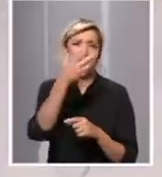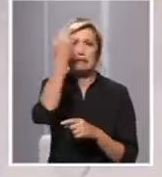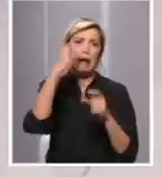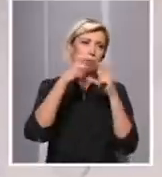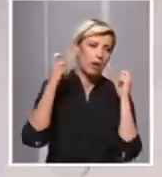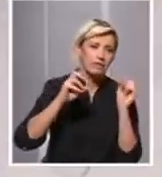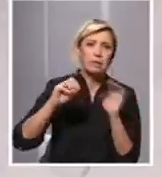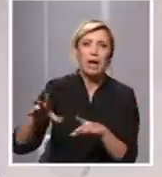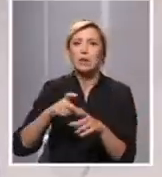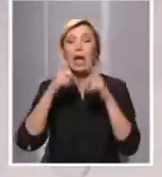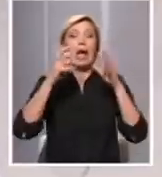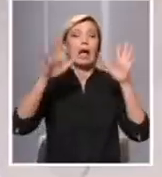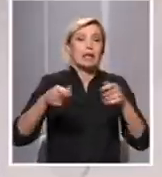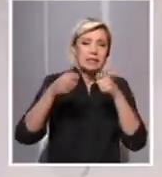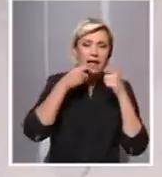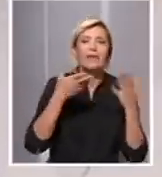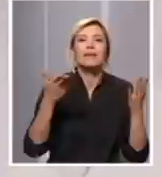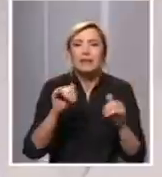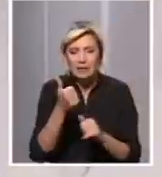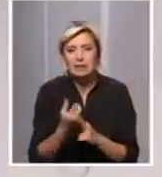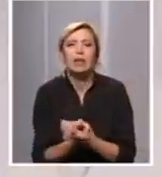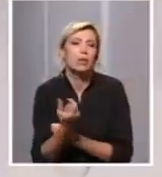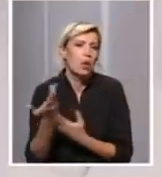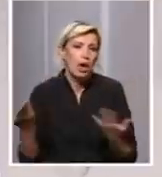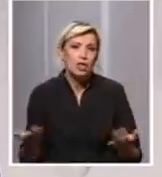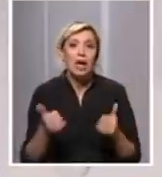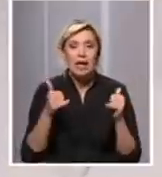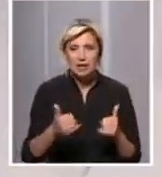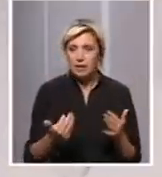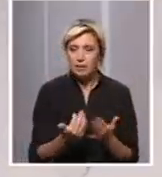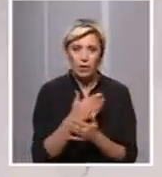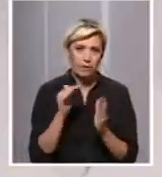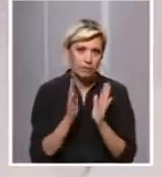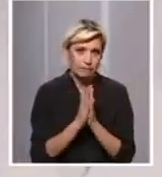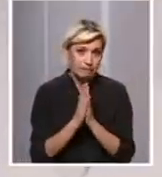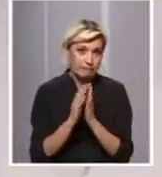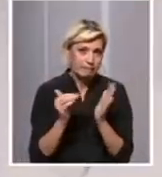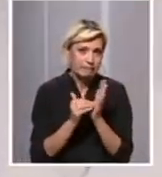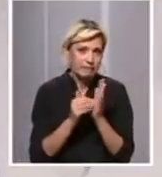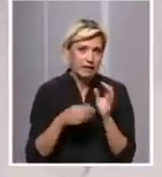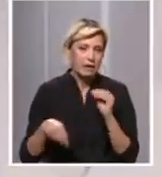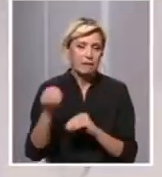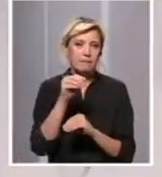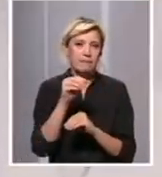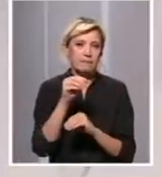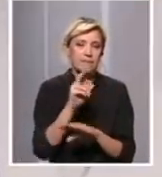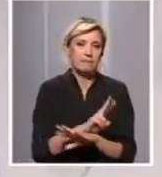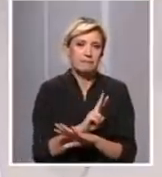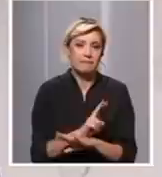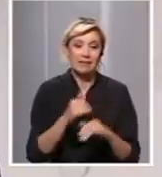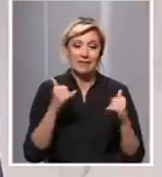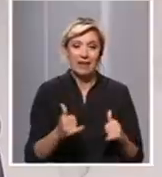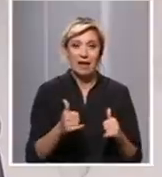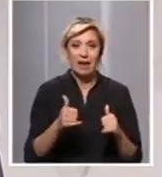koje su bile neminovne, ali sada je ponovo trenutak da se pozornost diže na viši nivo. Ove mere koje Beograd danas usvojio, a to su